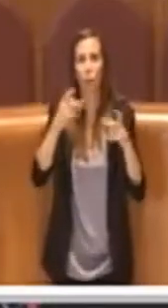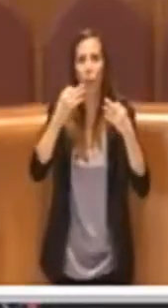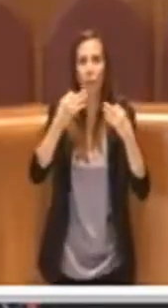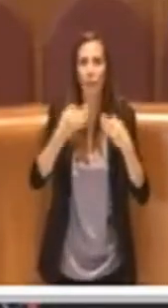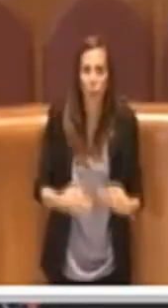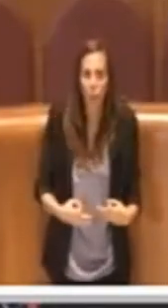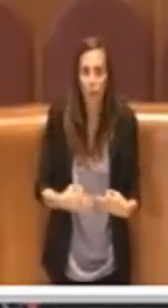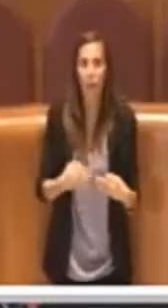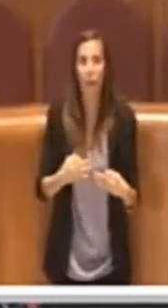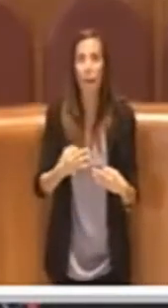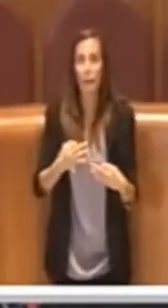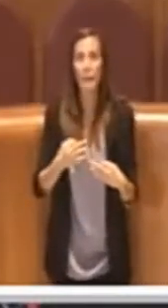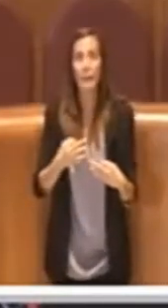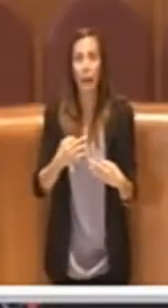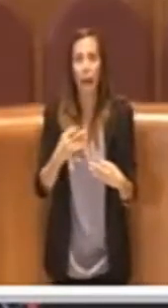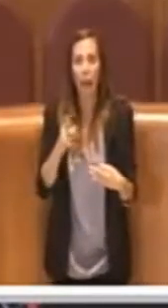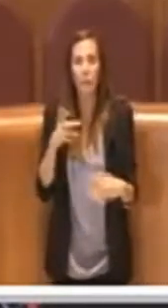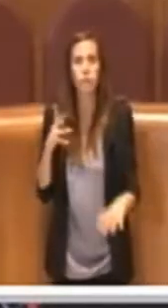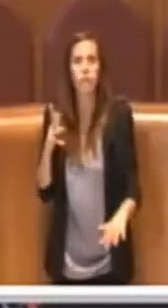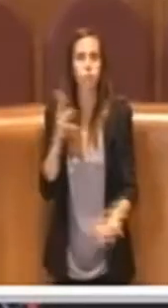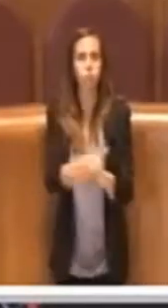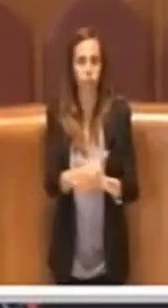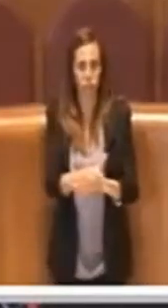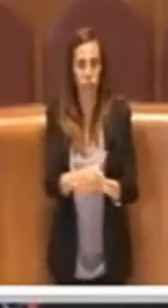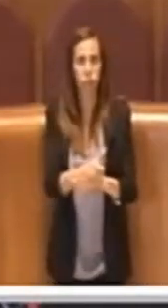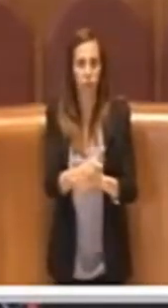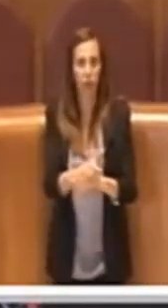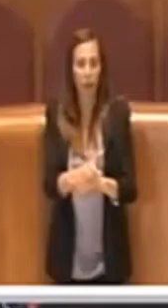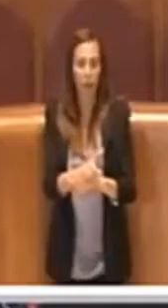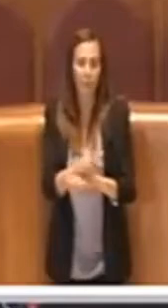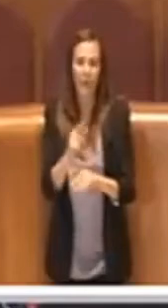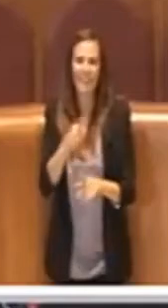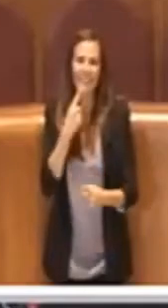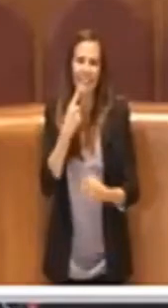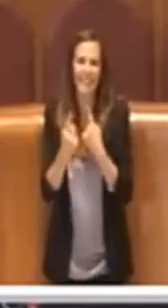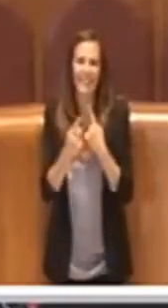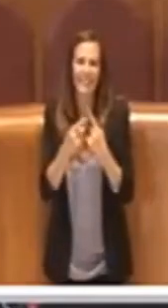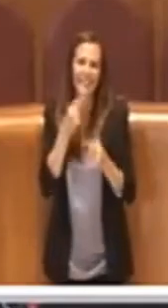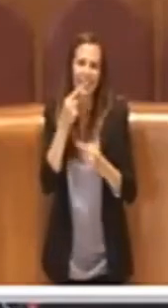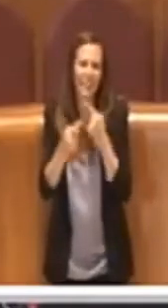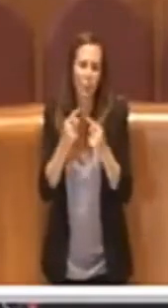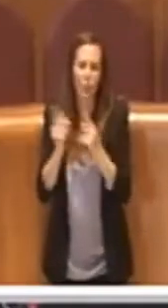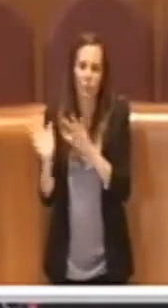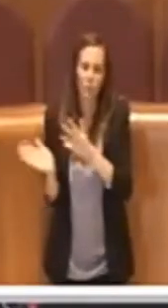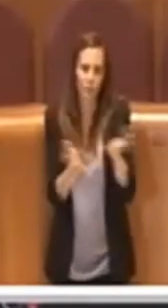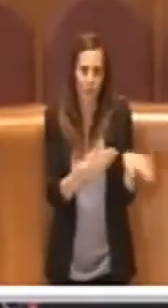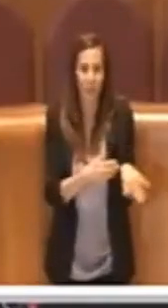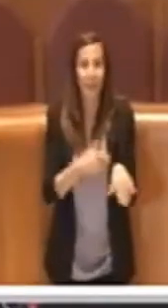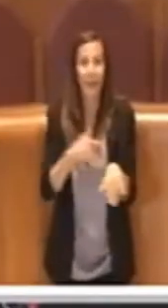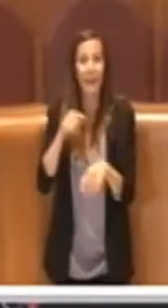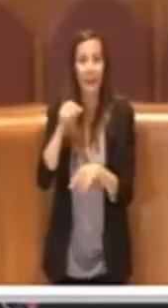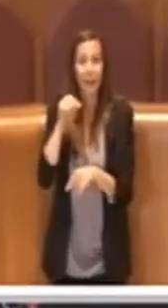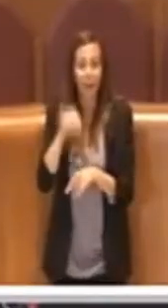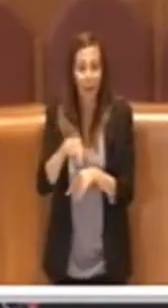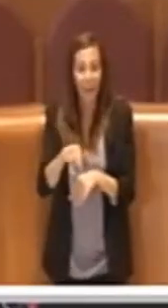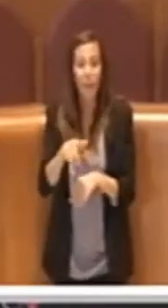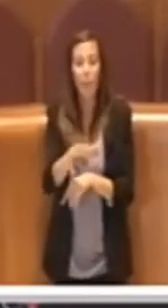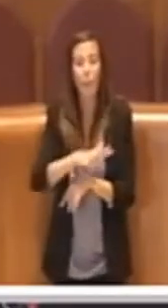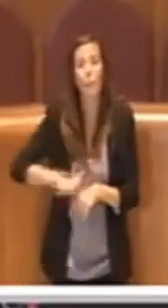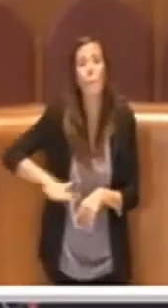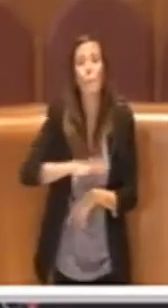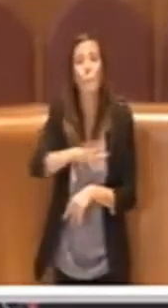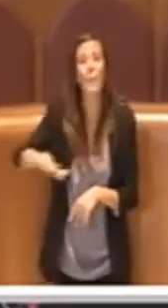qui si è intervenuti, ma questo è un altro discorso. Noi parliamo di svuotamento della piazza, di operatori ridotti alla metà